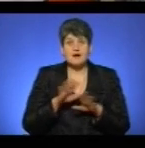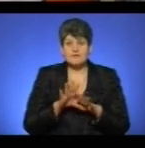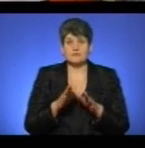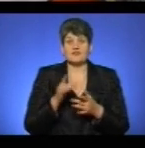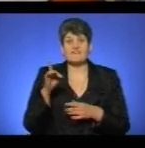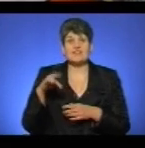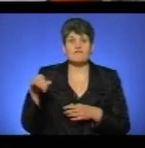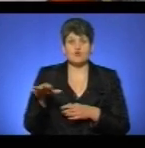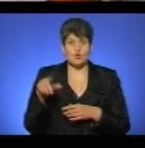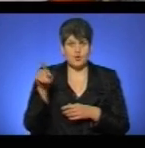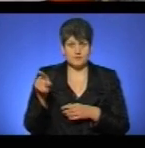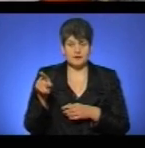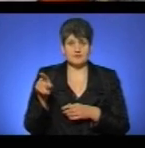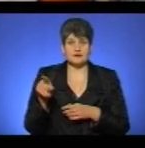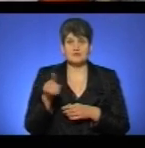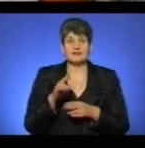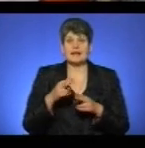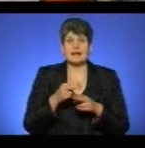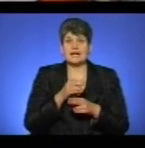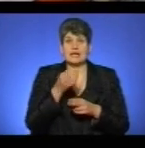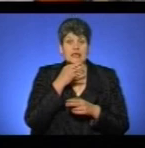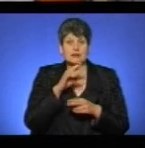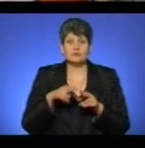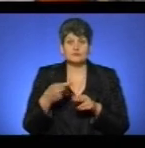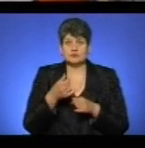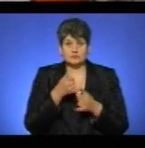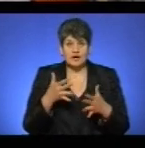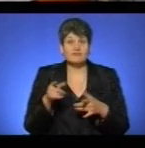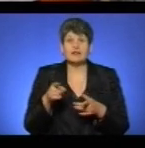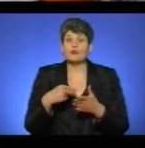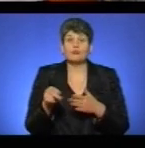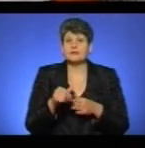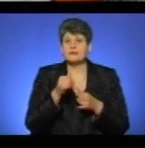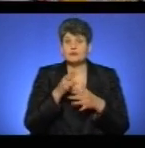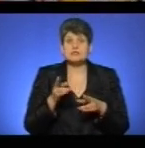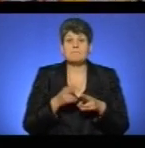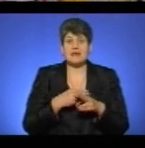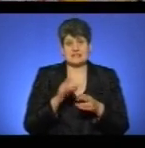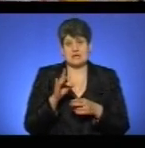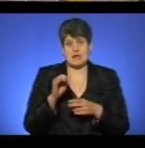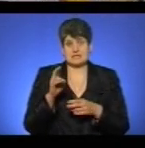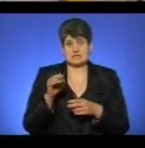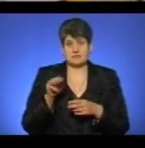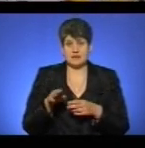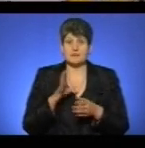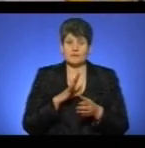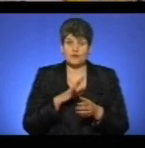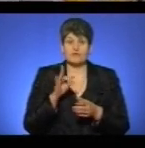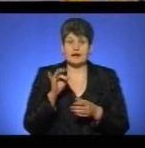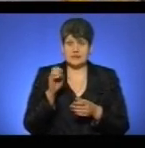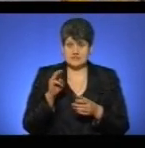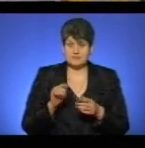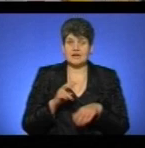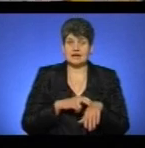Європі за кордоном ви ліки не повернете, але ви їх і не придбаєте без рецепта. Якщо б була рецептура, лікар